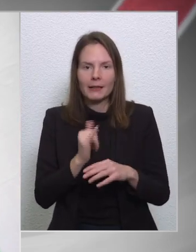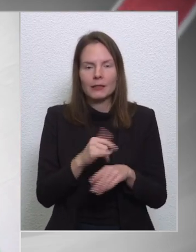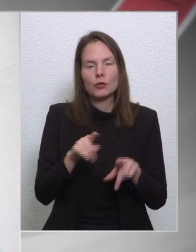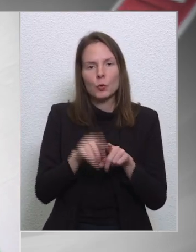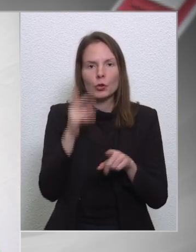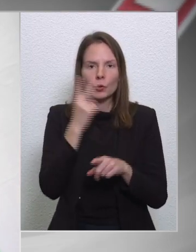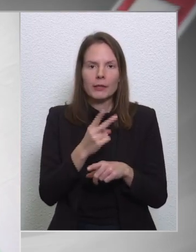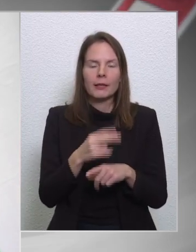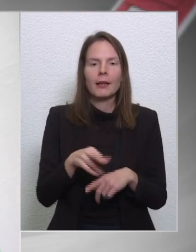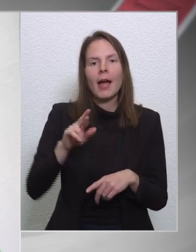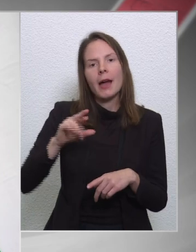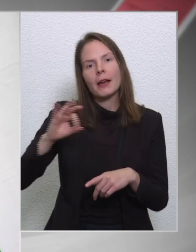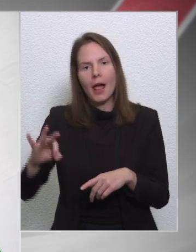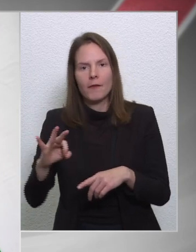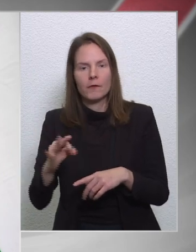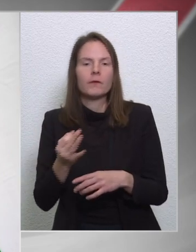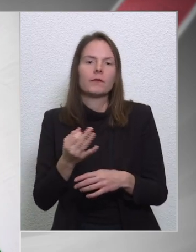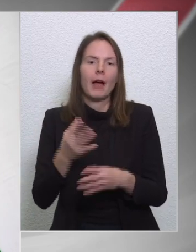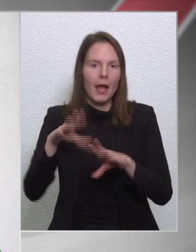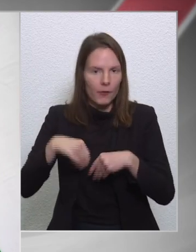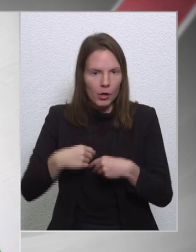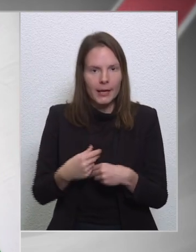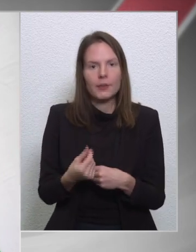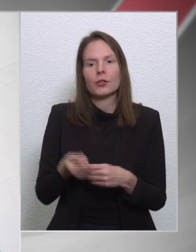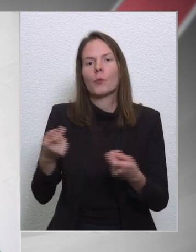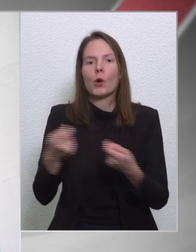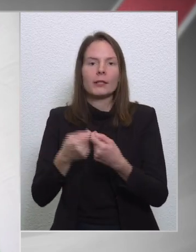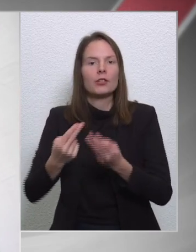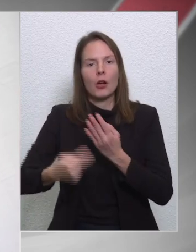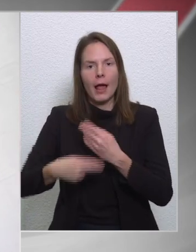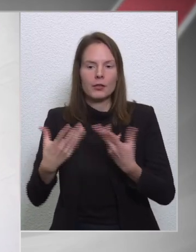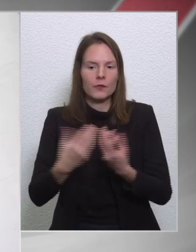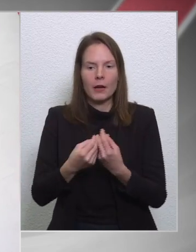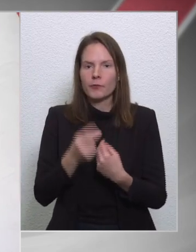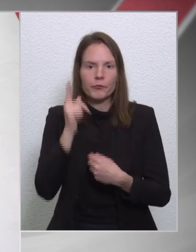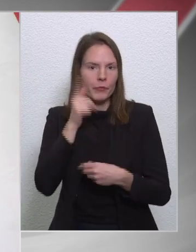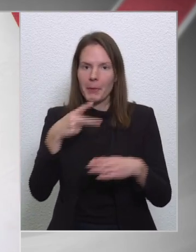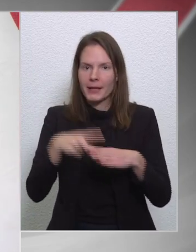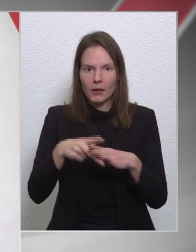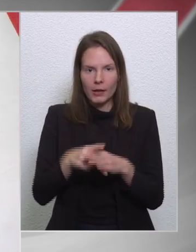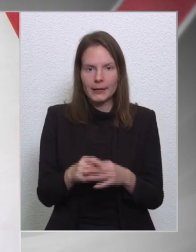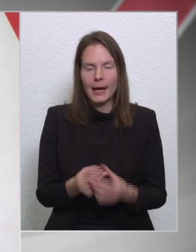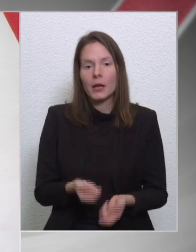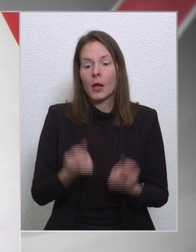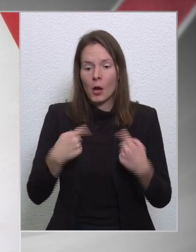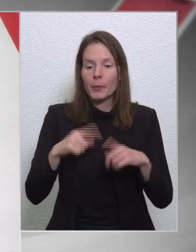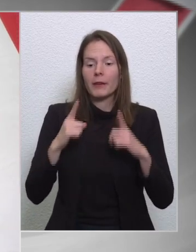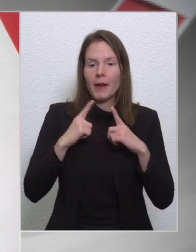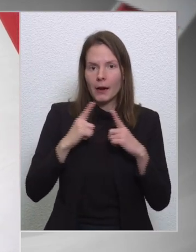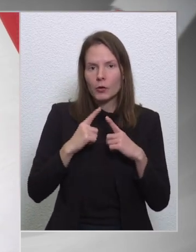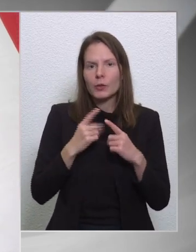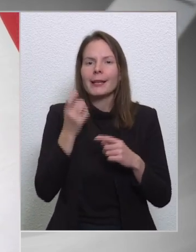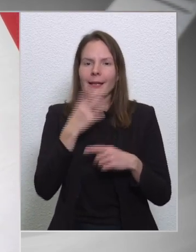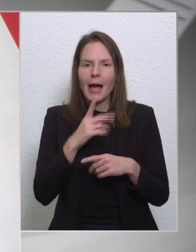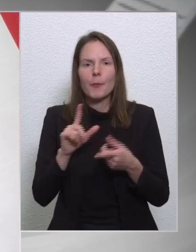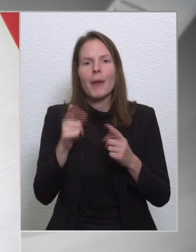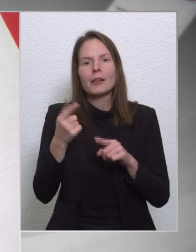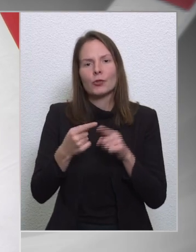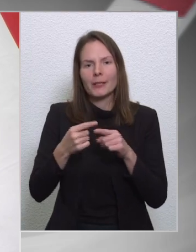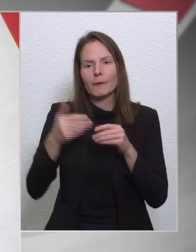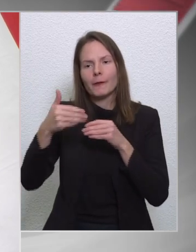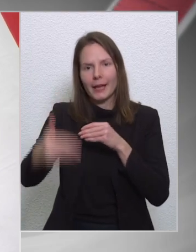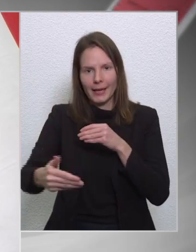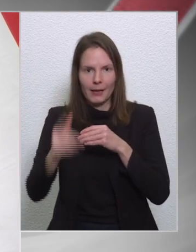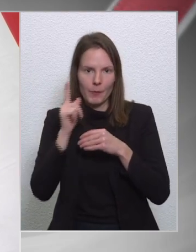partnerség megállapírás aláírásával, hogy ott is elhárulhatnak az akadályok. Kétségkívül a mi várakozásunk is az, hogy ez inkább a második fél évben lesz,